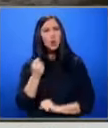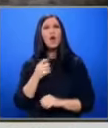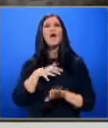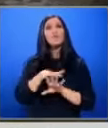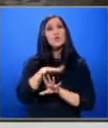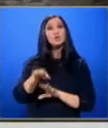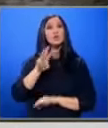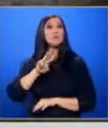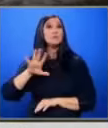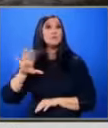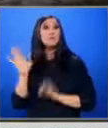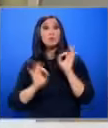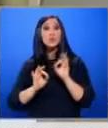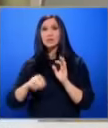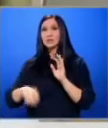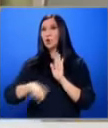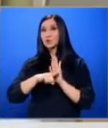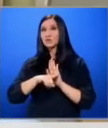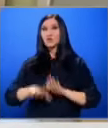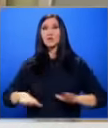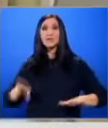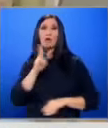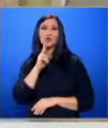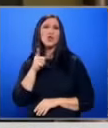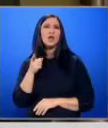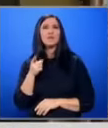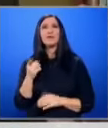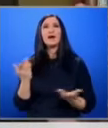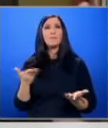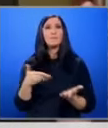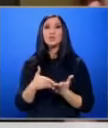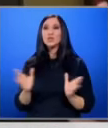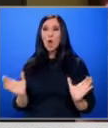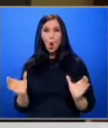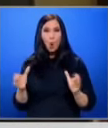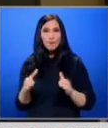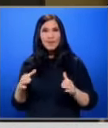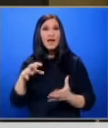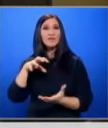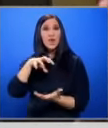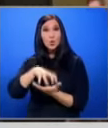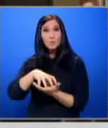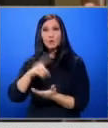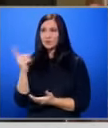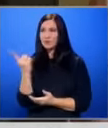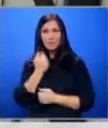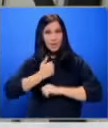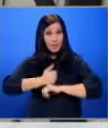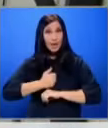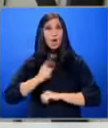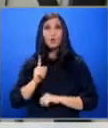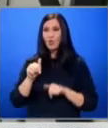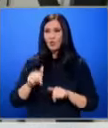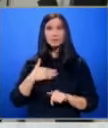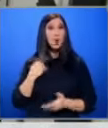% са отсъстващите деца и учители Това предизвика едно обединеване на групи От самите директори Които днес с мой заповед е